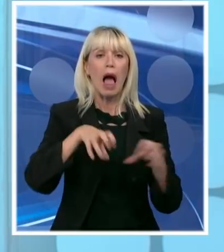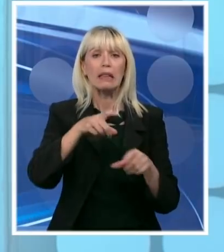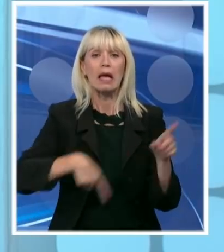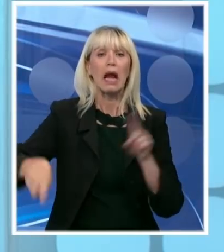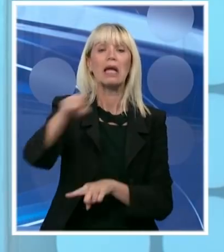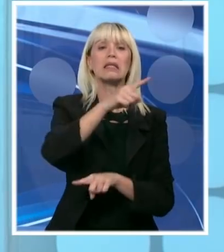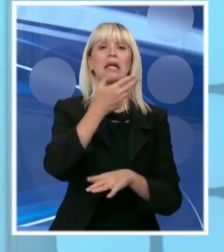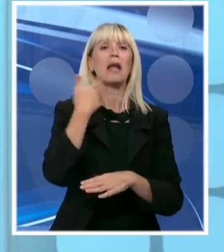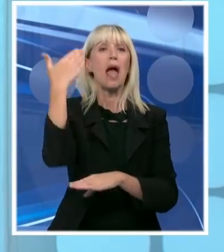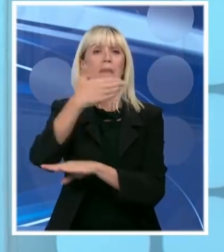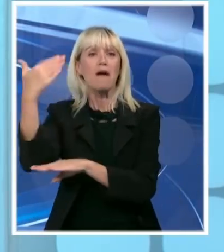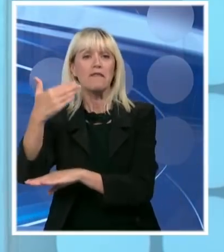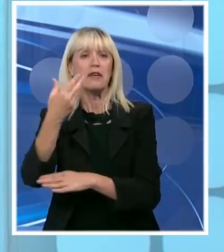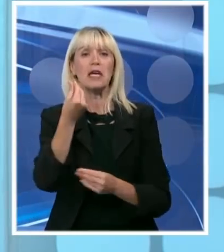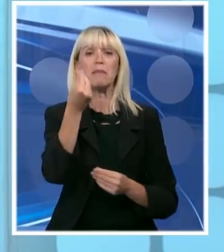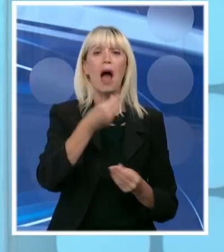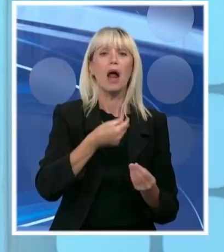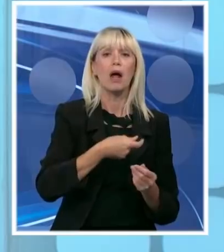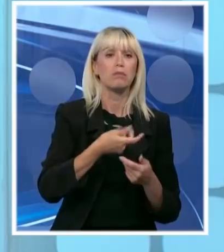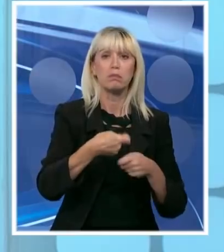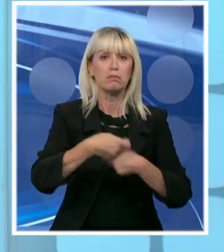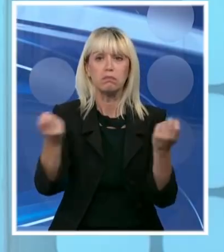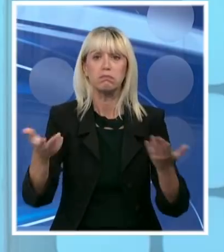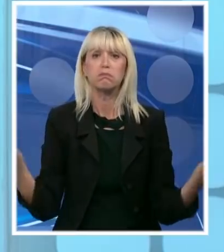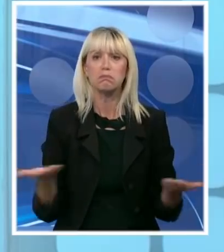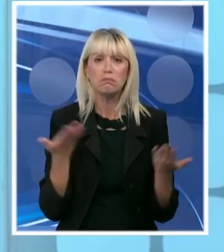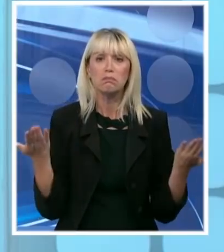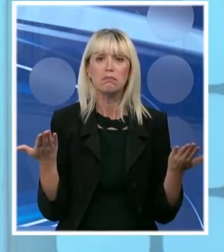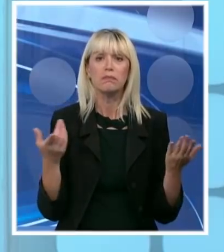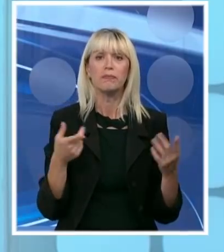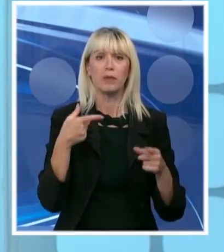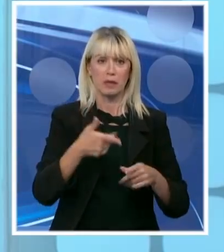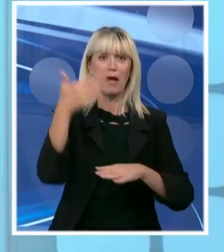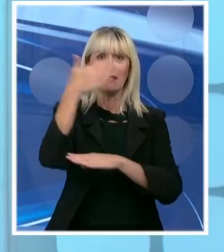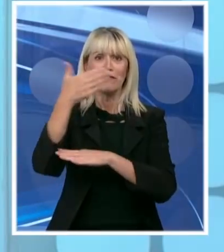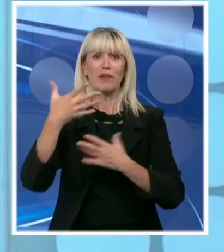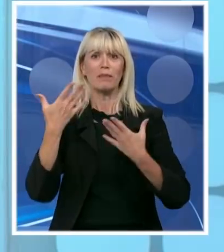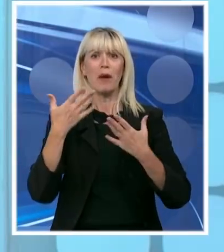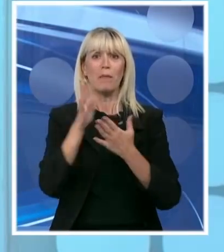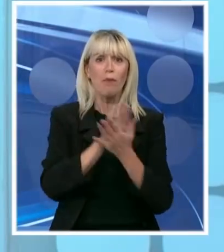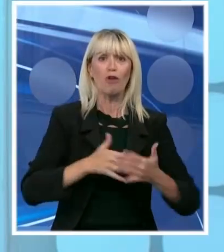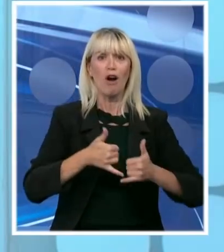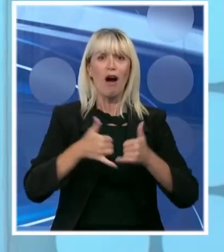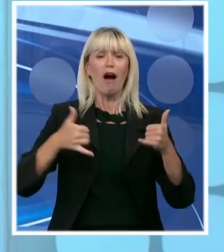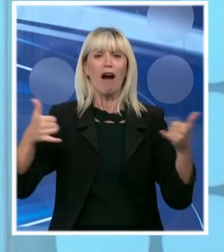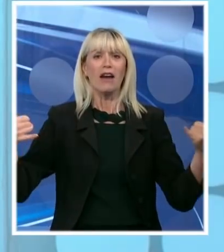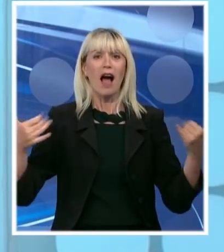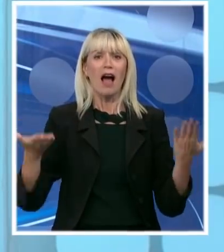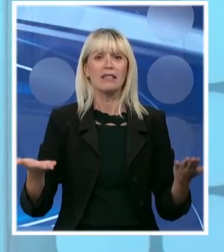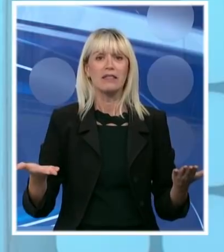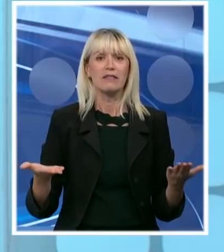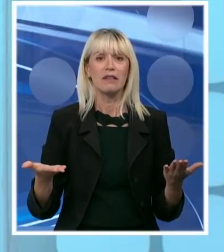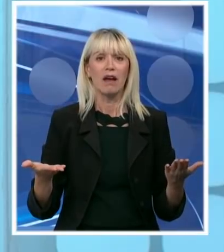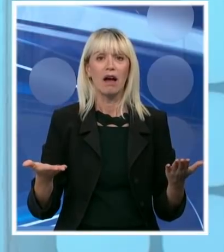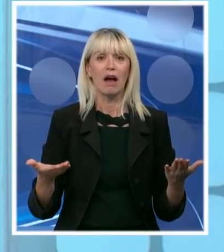da damo ni dinar našim preduzetnicima, našim preduzetnicima fantastičnim, koji su počeli da razvijaju taj preduzetnički duh posle mnogo godina propadanja ove